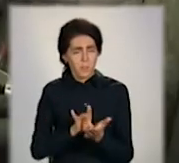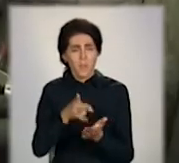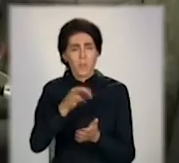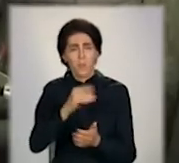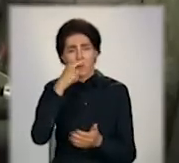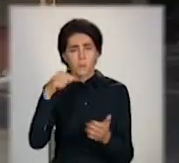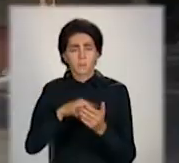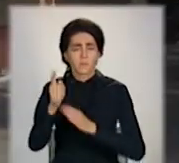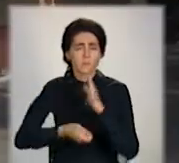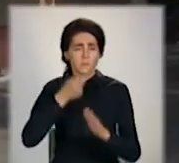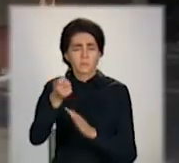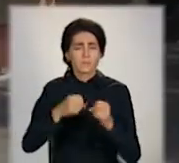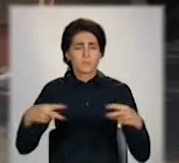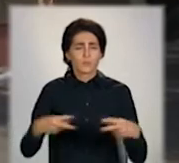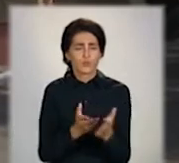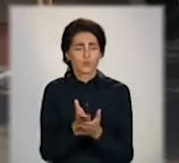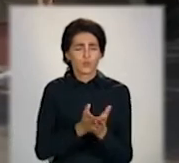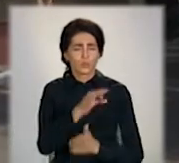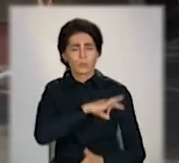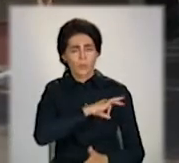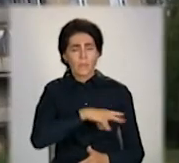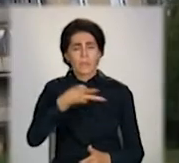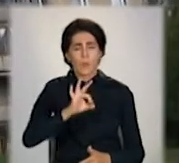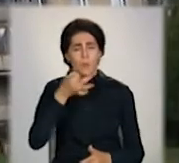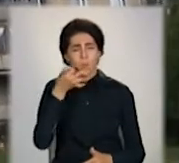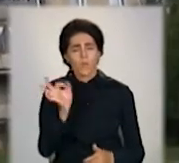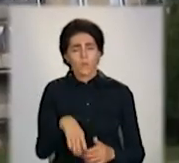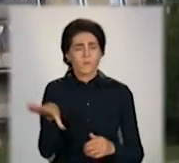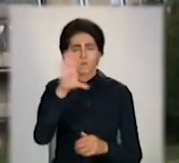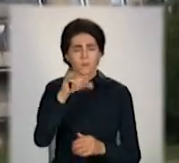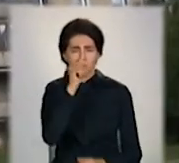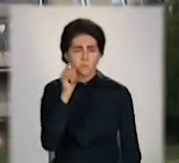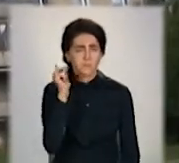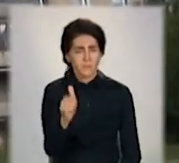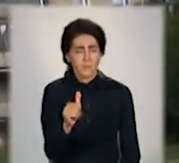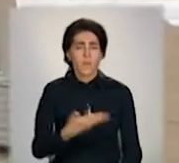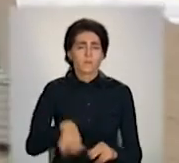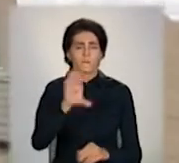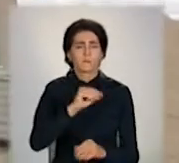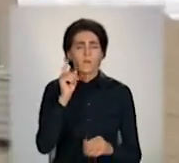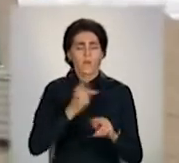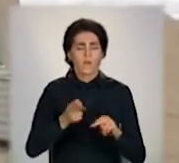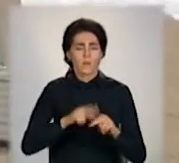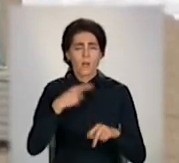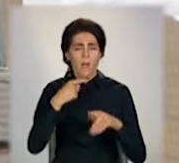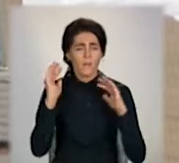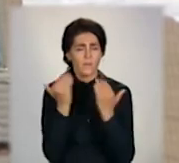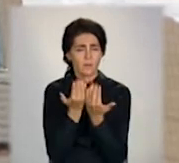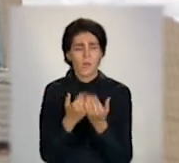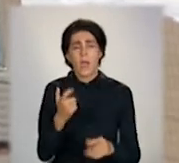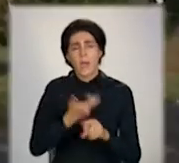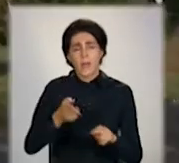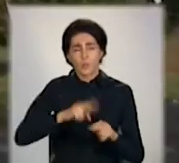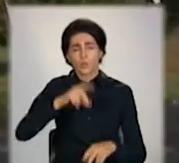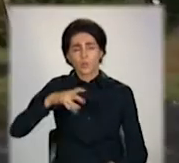Звернулися до служби споживачів. Та тепер спеціалістів на перевірку не пускають, посилаються на карантин. Тож люди чекають